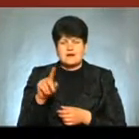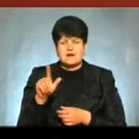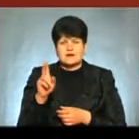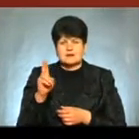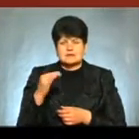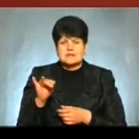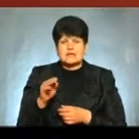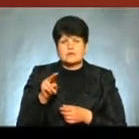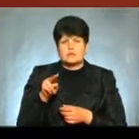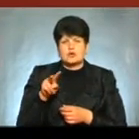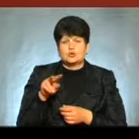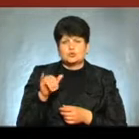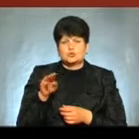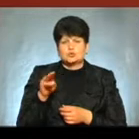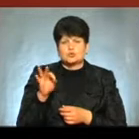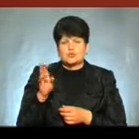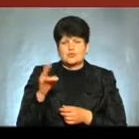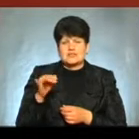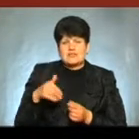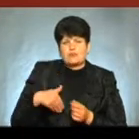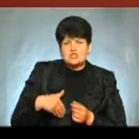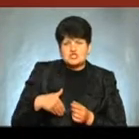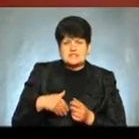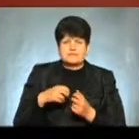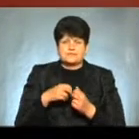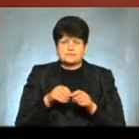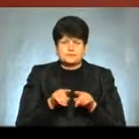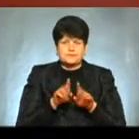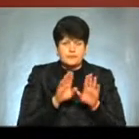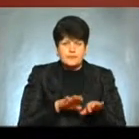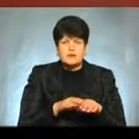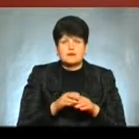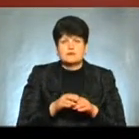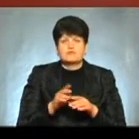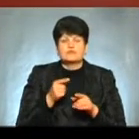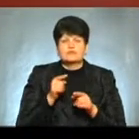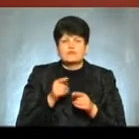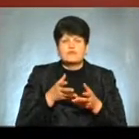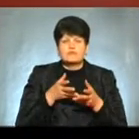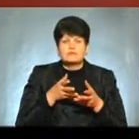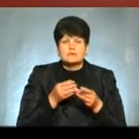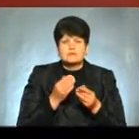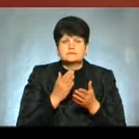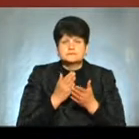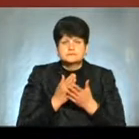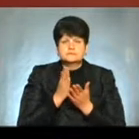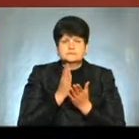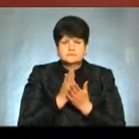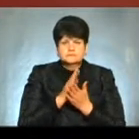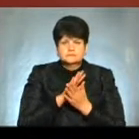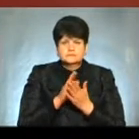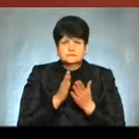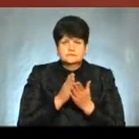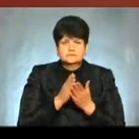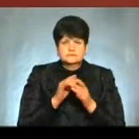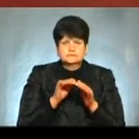накопичується у печінці, в кістковій тканині І радіаційне випромінювання, воно має, власне, пряму і непряму дію